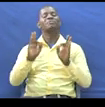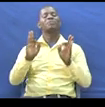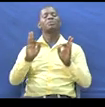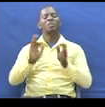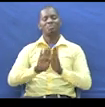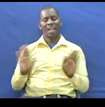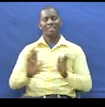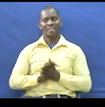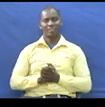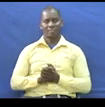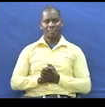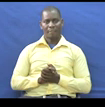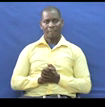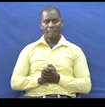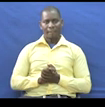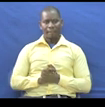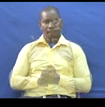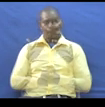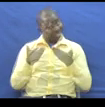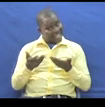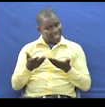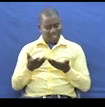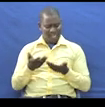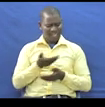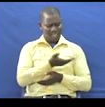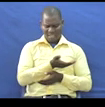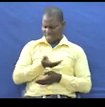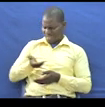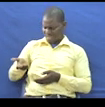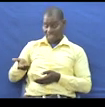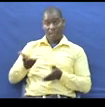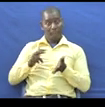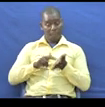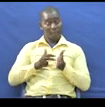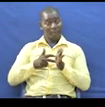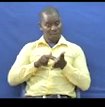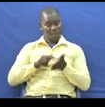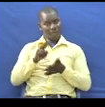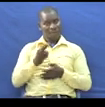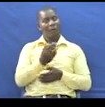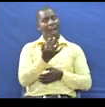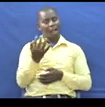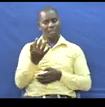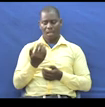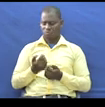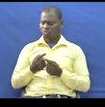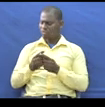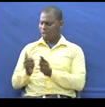Basi Hizo Zilikuwa Binu Au Aina Mbalimbali